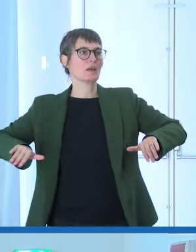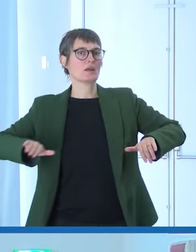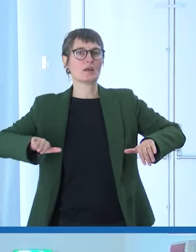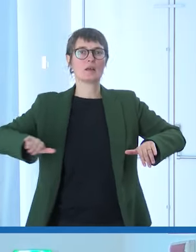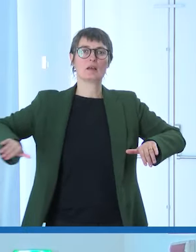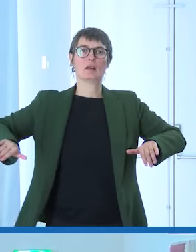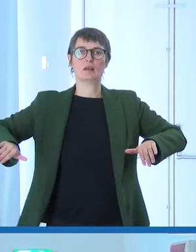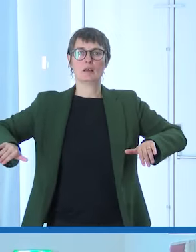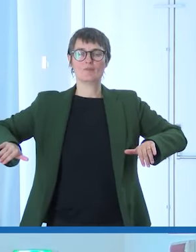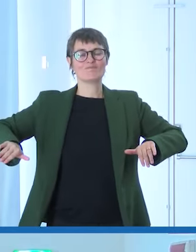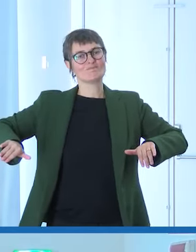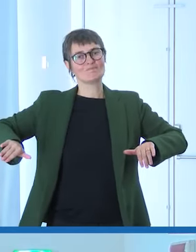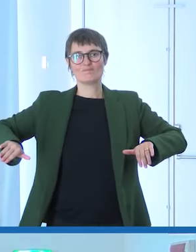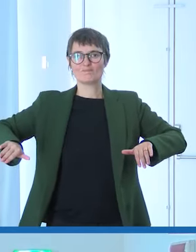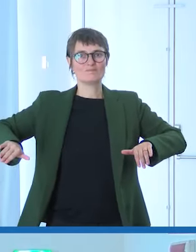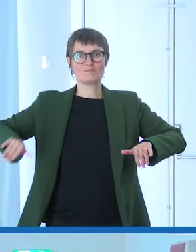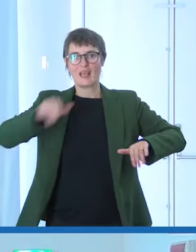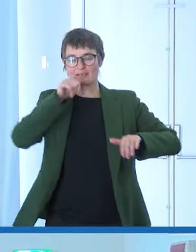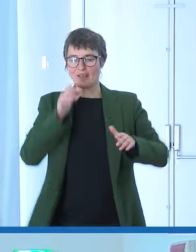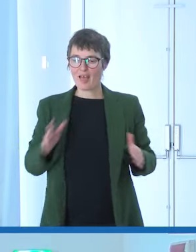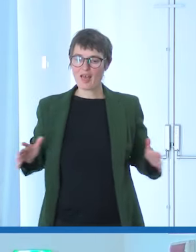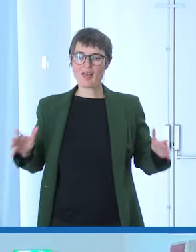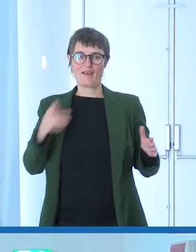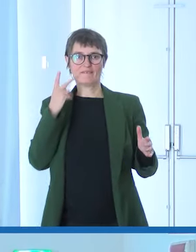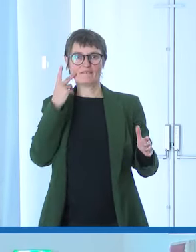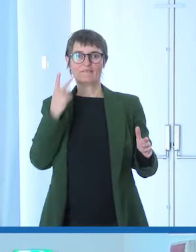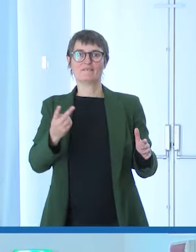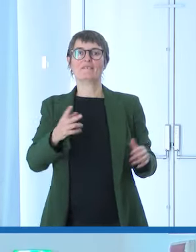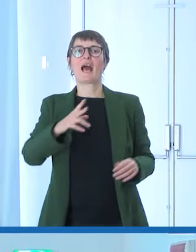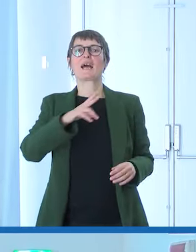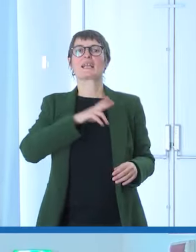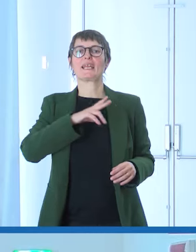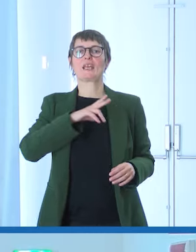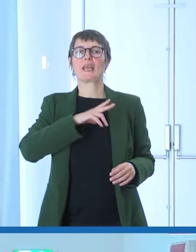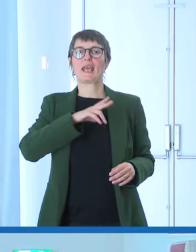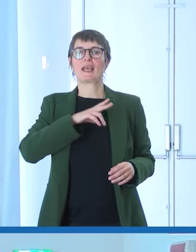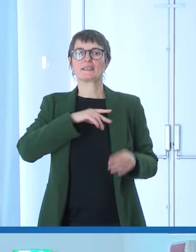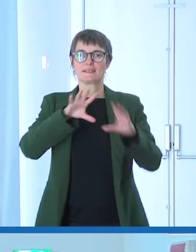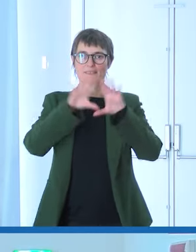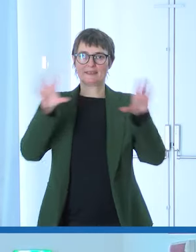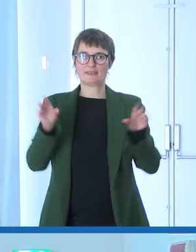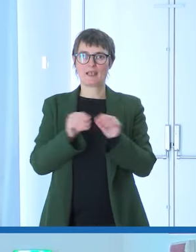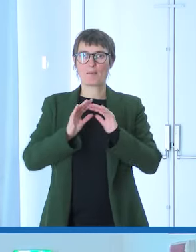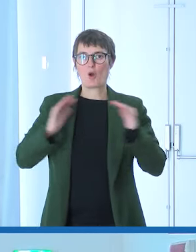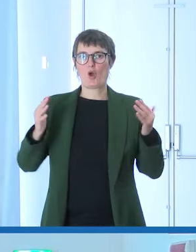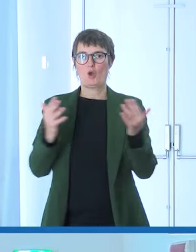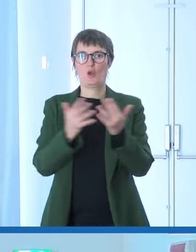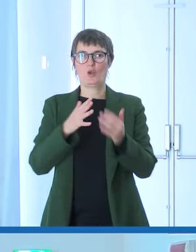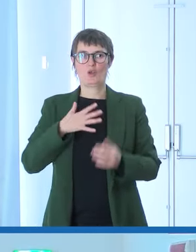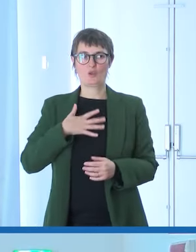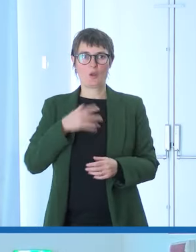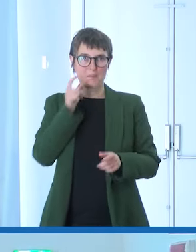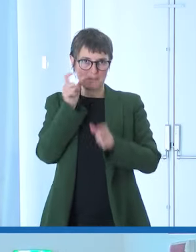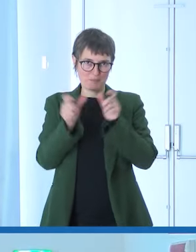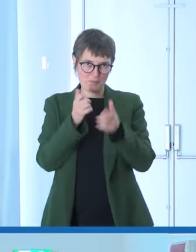racconta tutta la ricchezza che c'è nel nostro mondo. Le parole sono importanti, io penso di aver parlato un po' troppo,